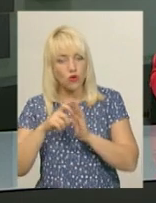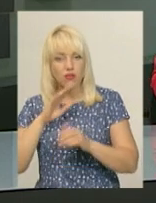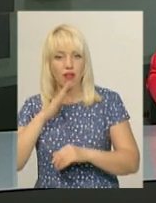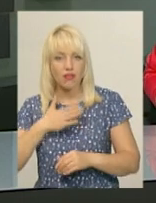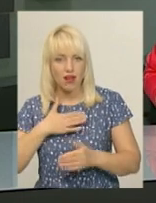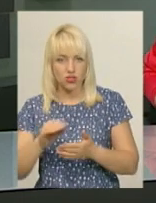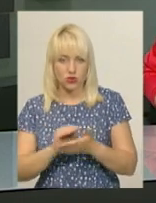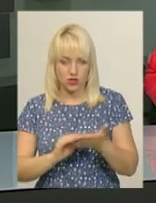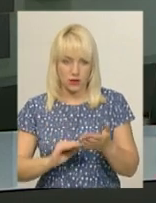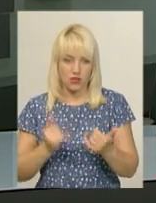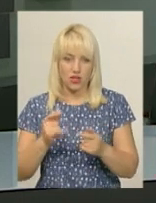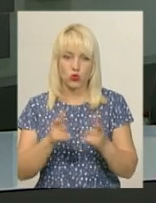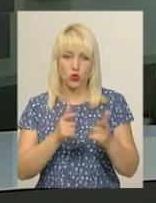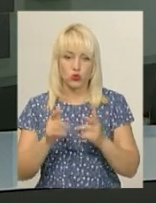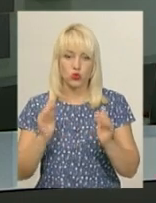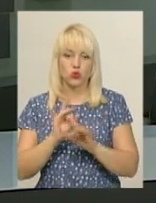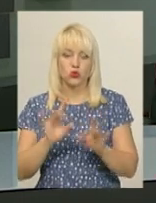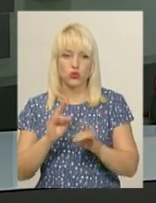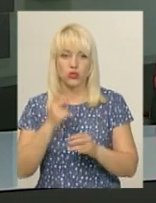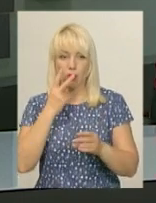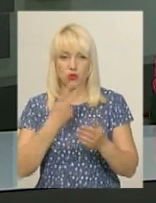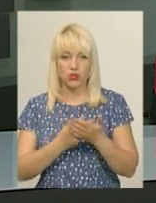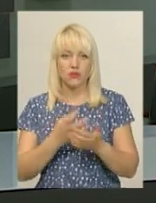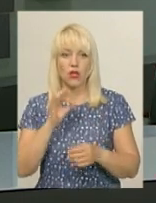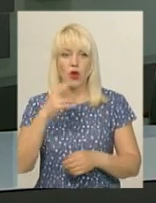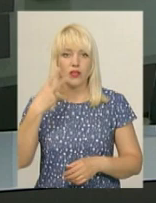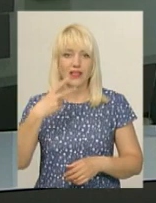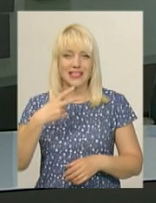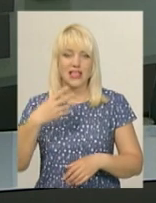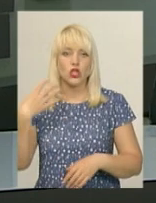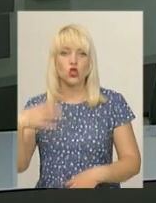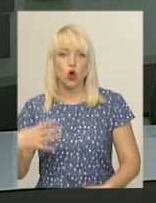Зараз вона готує сюжет до ефіру, його побачите о 20.40.